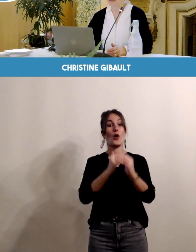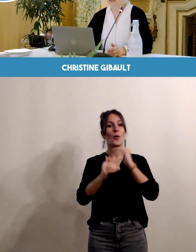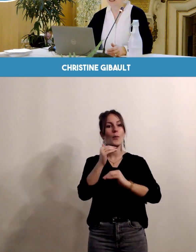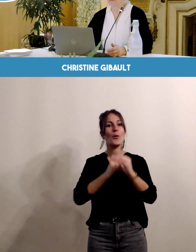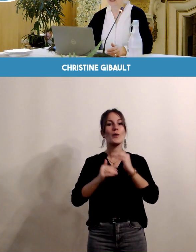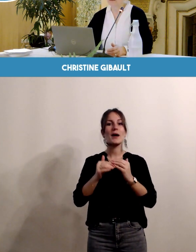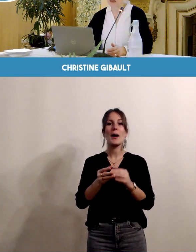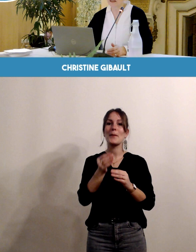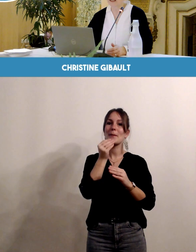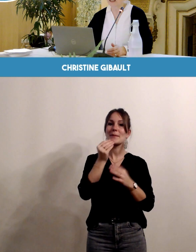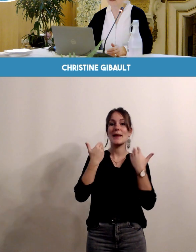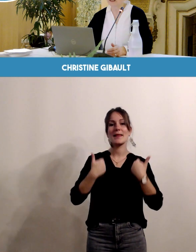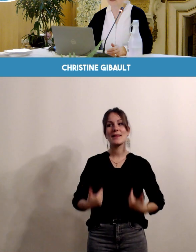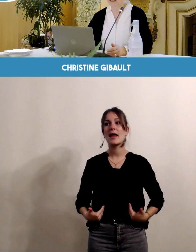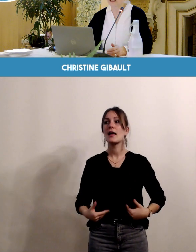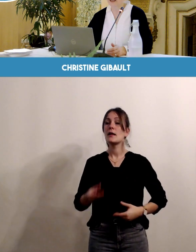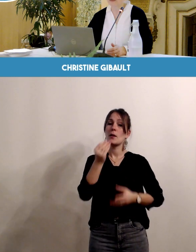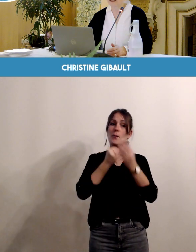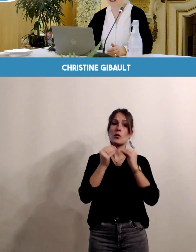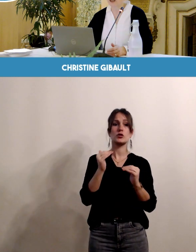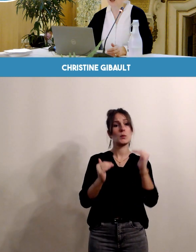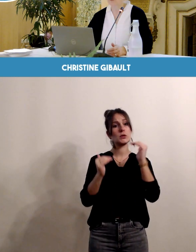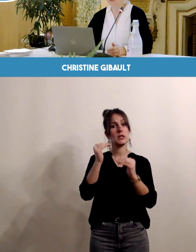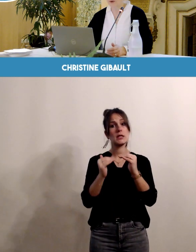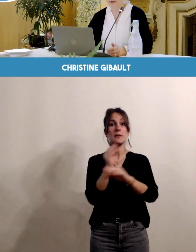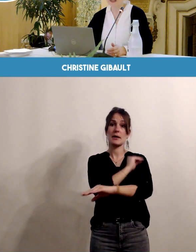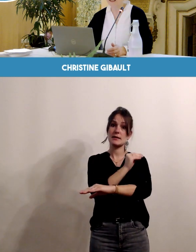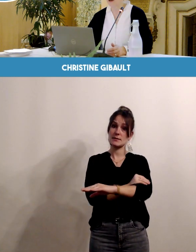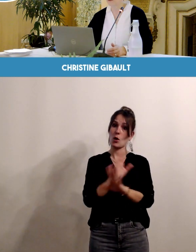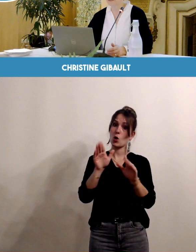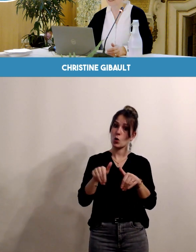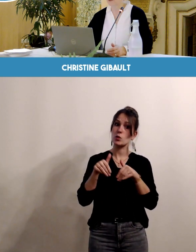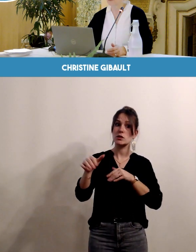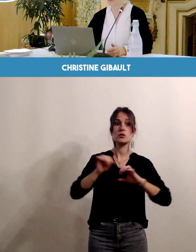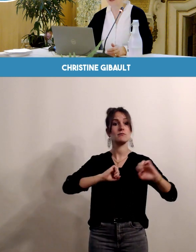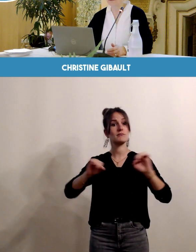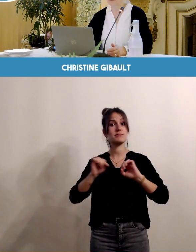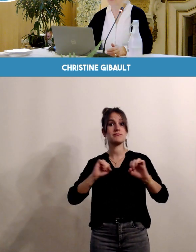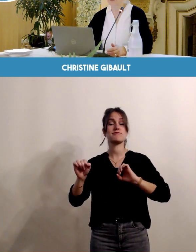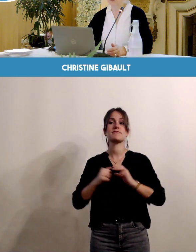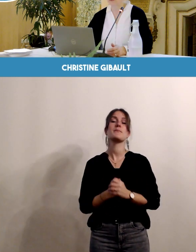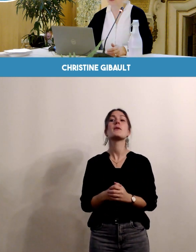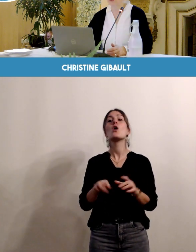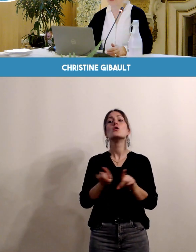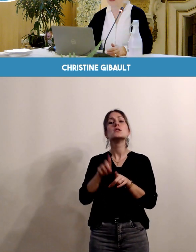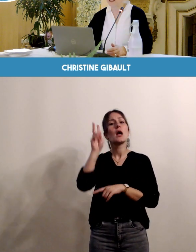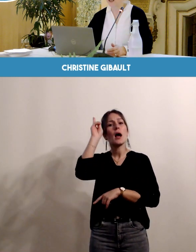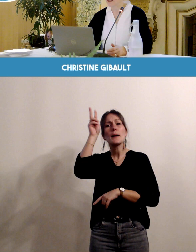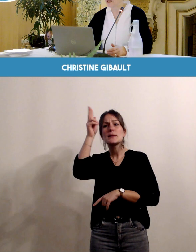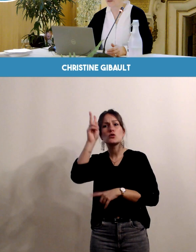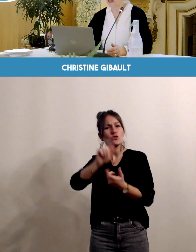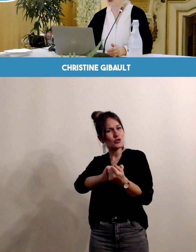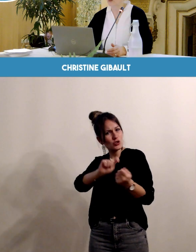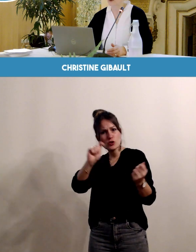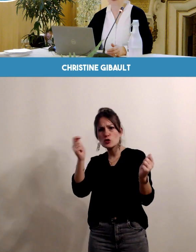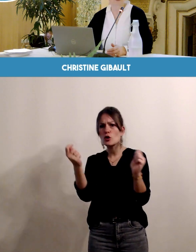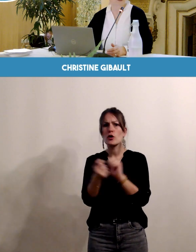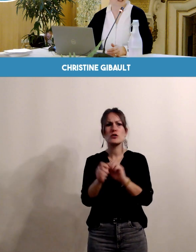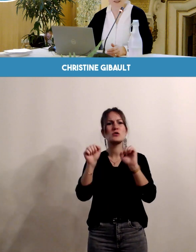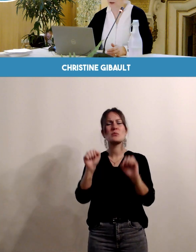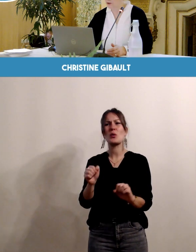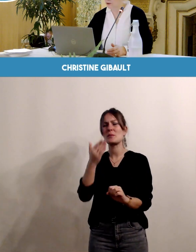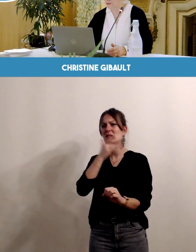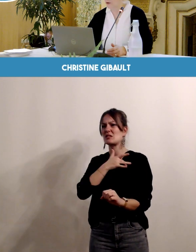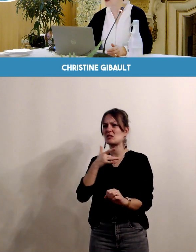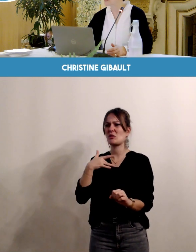diversifié, équilibré, maintenez une activité physique adaptée, profitez de la grossesse pour modifier vos habitudes de vie néfastes pour votre